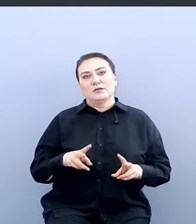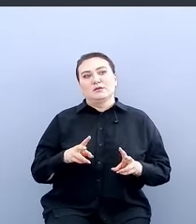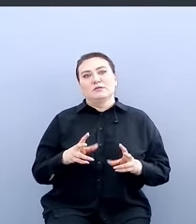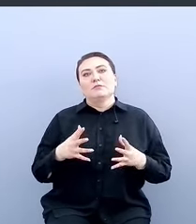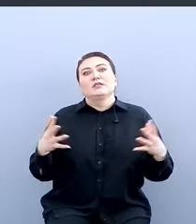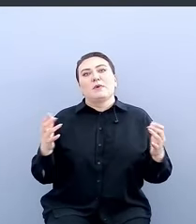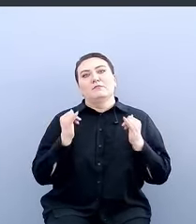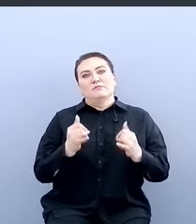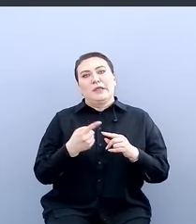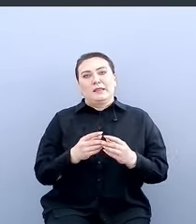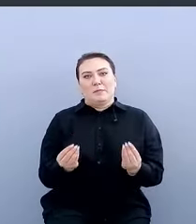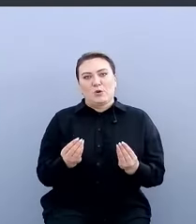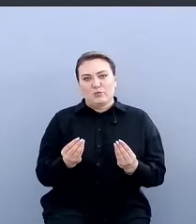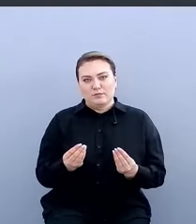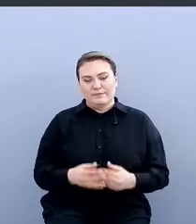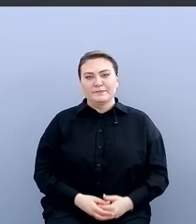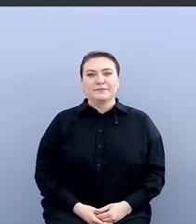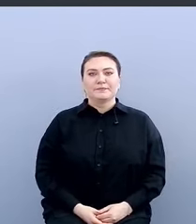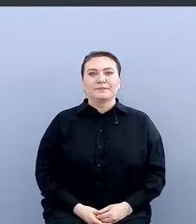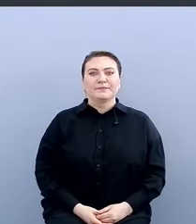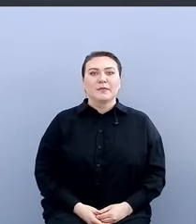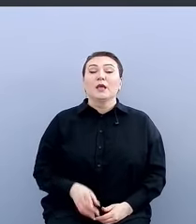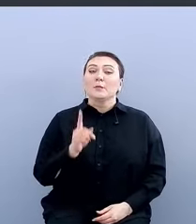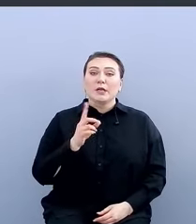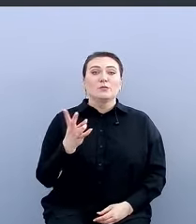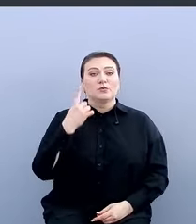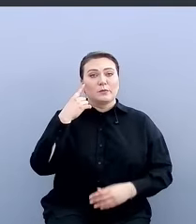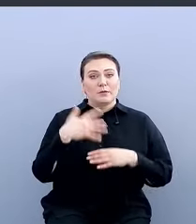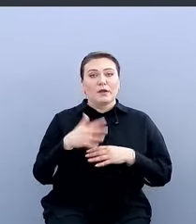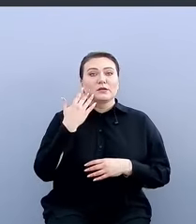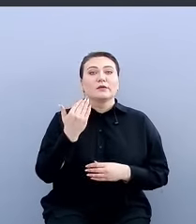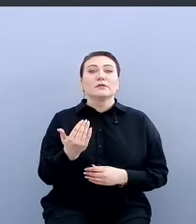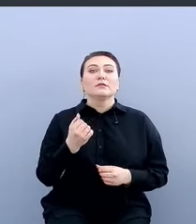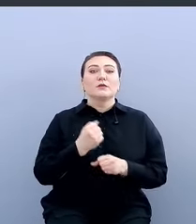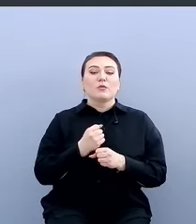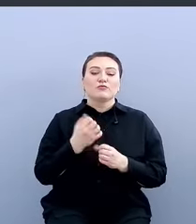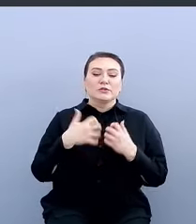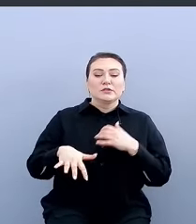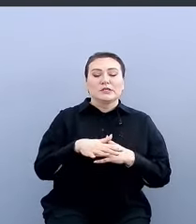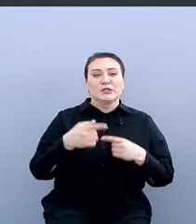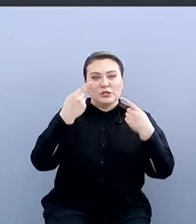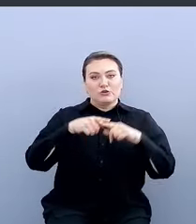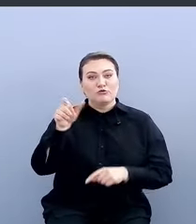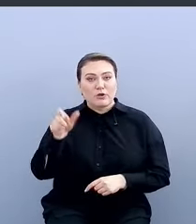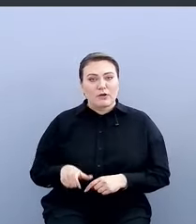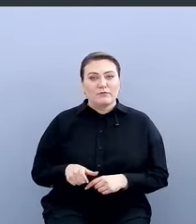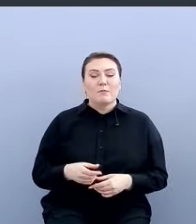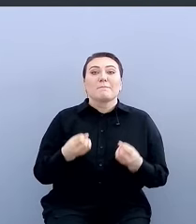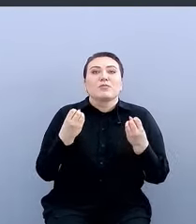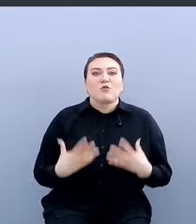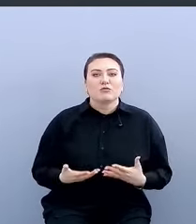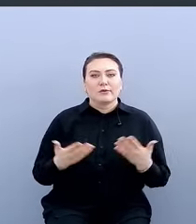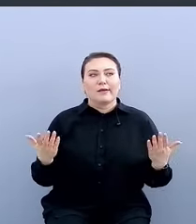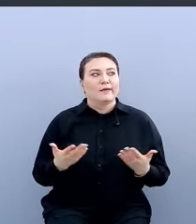этого продукта. При этом нужно понимать, что когда ты работаешь среди инженеров, то просто